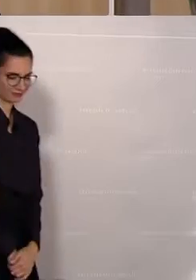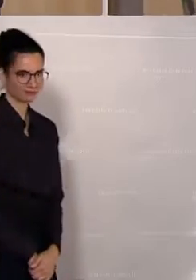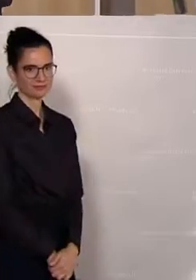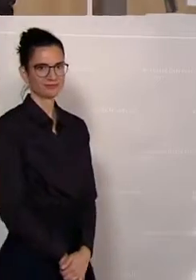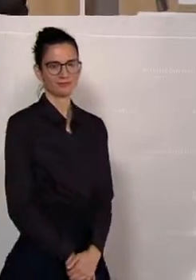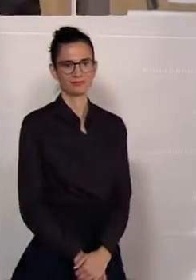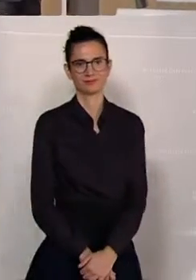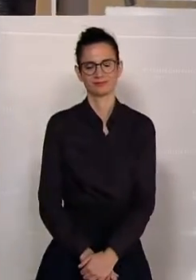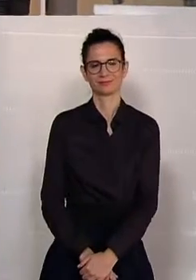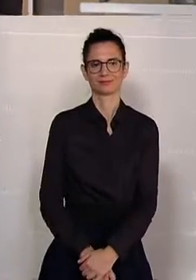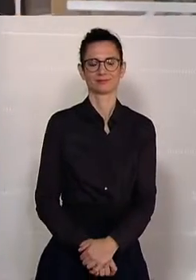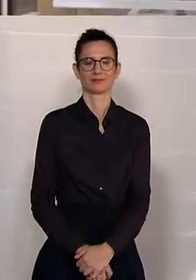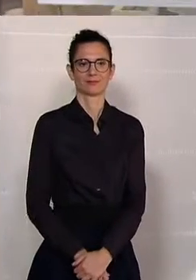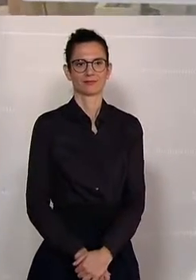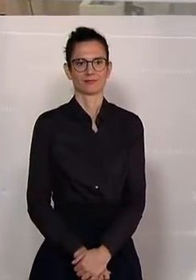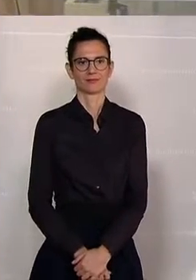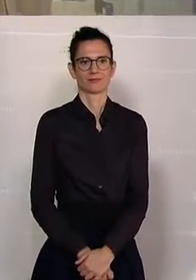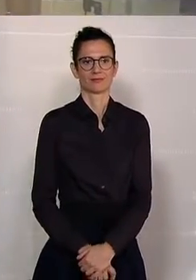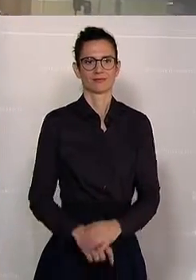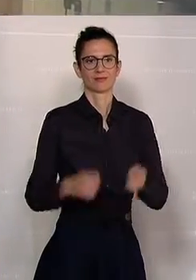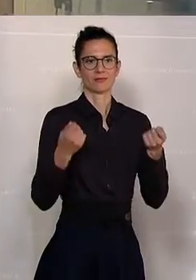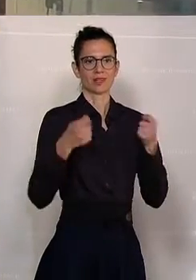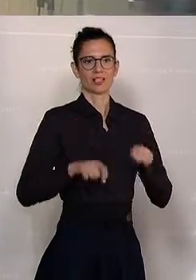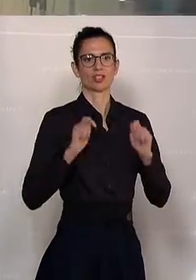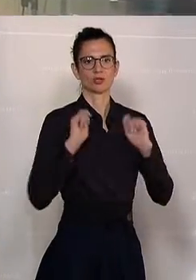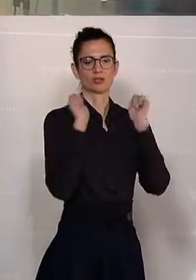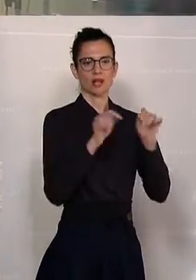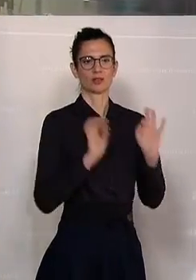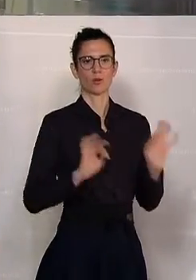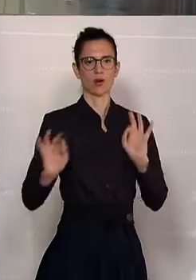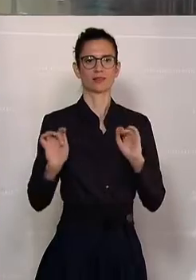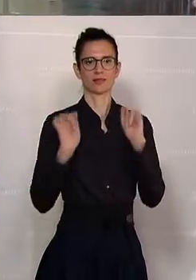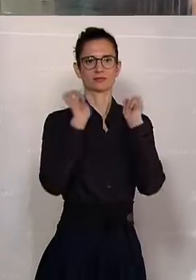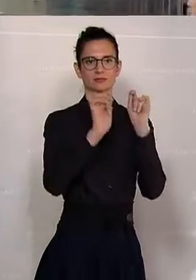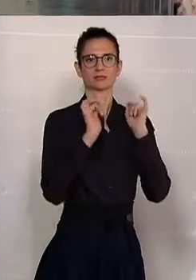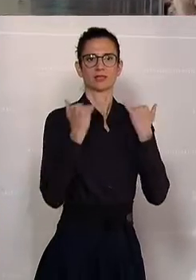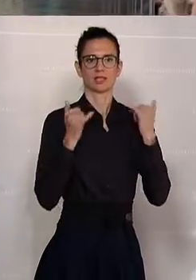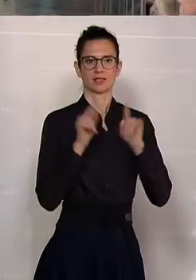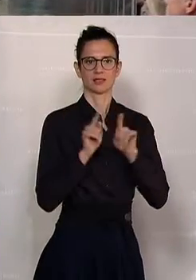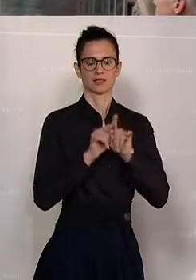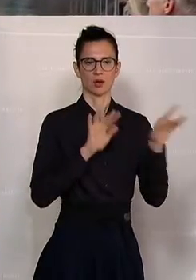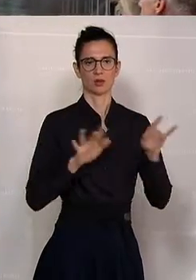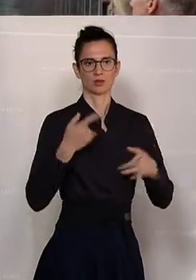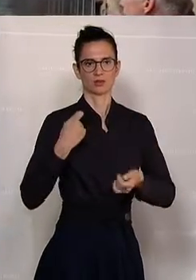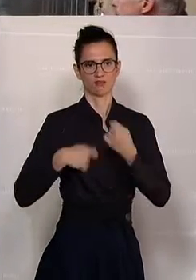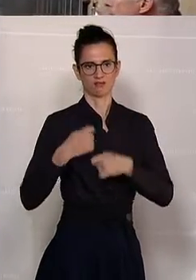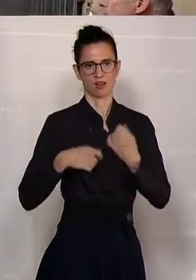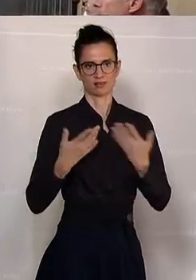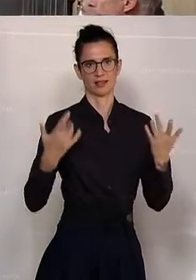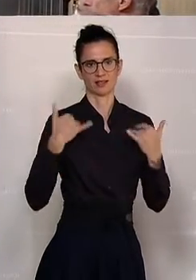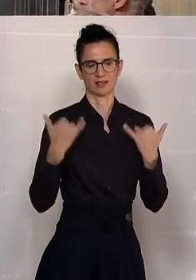Nächste ist Georg Straßer, Obmann des ÖVP-Bauernbunds, ein Niederösterreicher aus dem Ispertal.